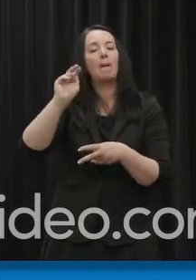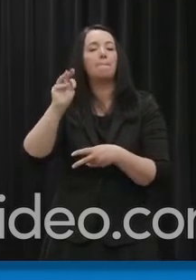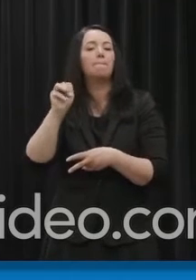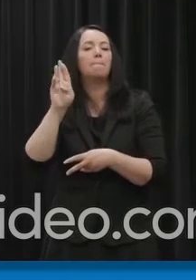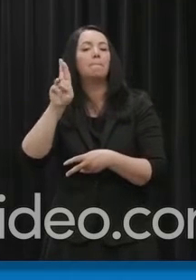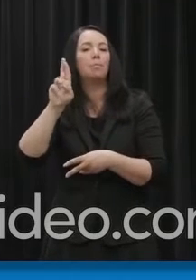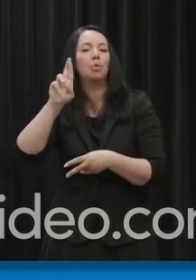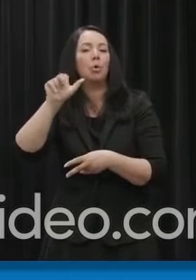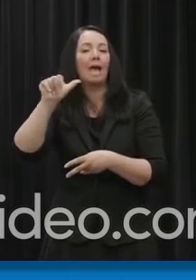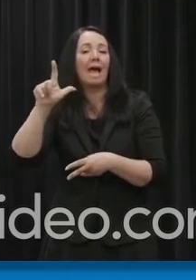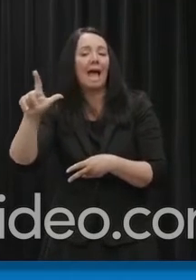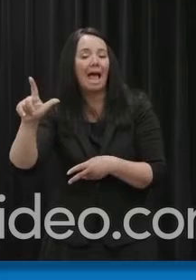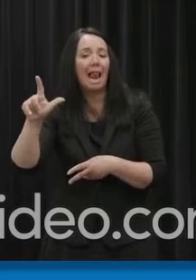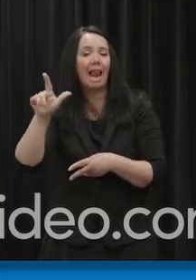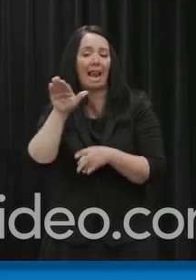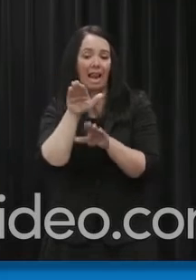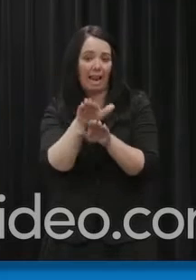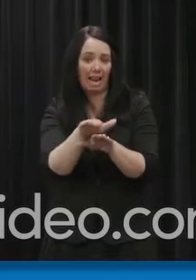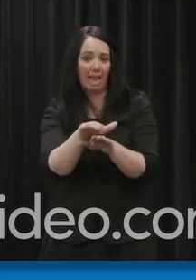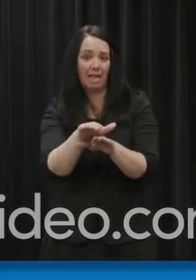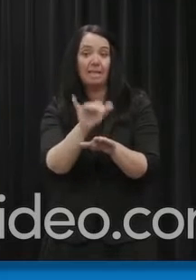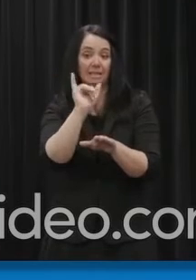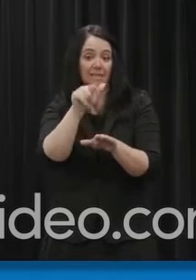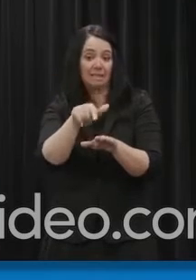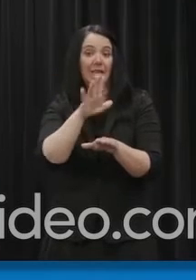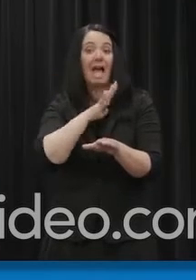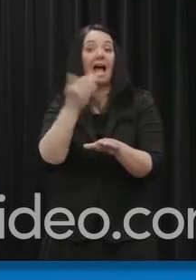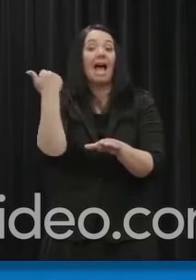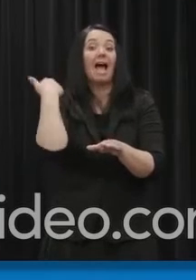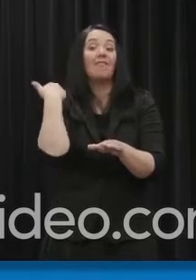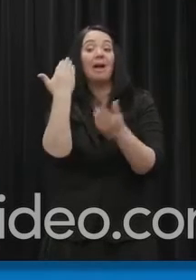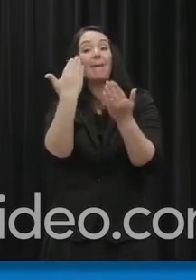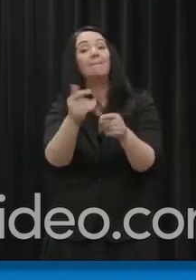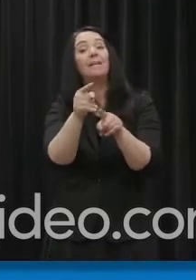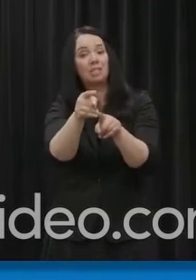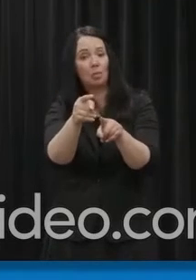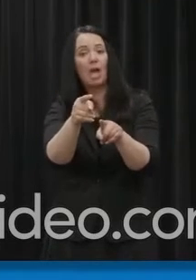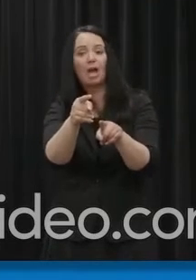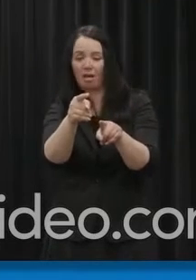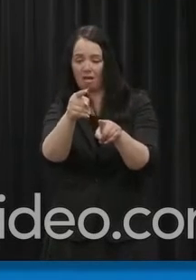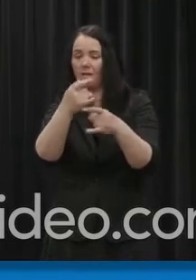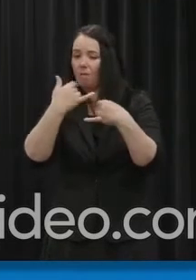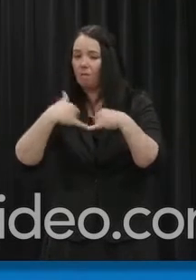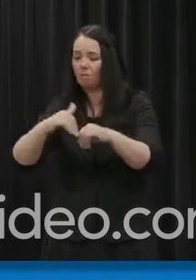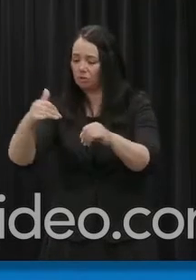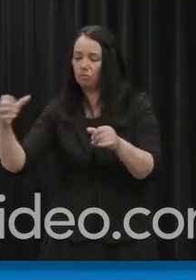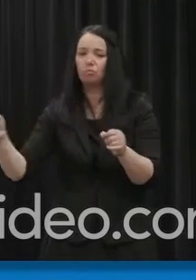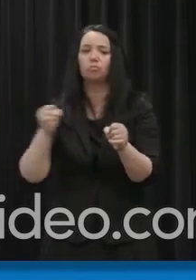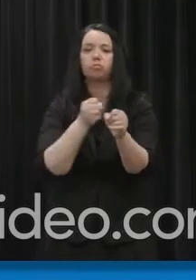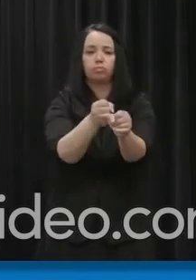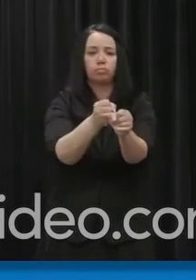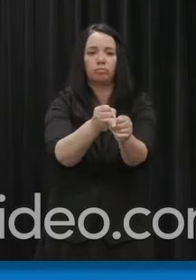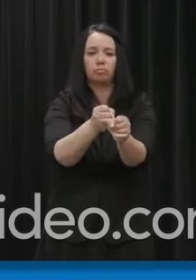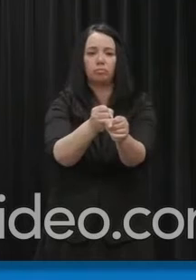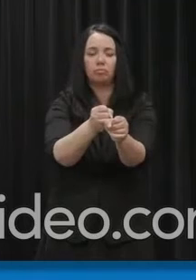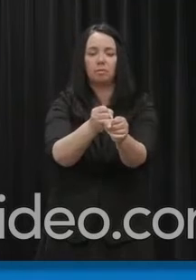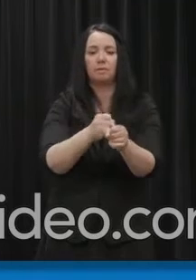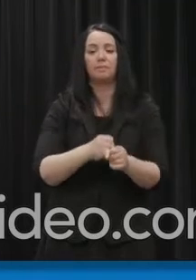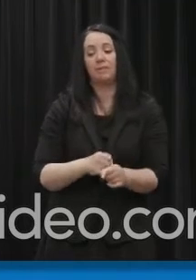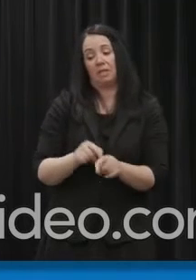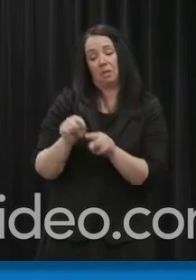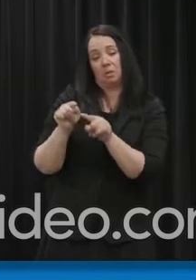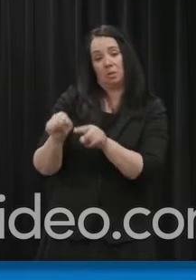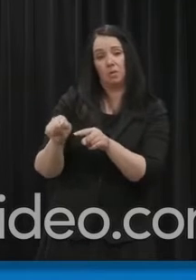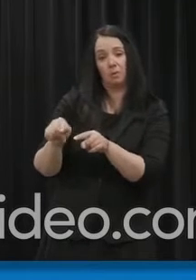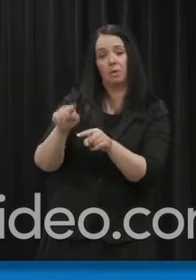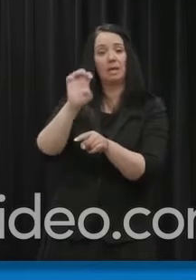que le personnel sur place puisse se concentrer sur cette épidémie. Soyez assuré que si vous avez besoin de soins par le biais du programme Instamural, vous les obtiendrez.